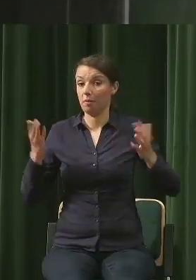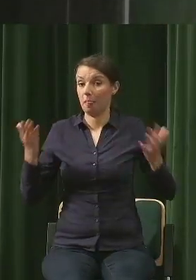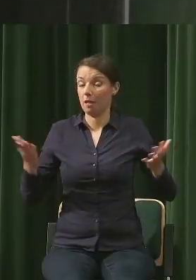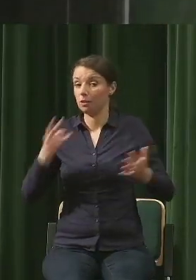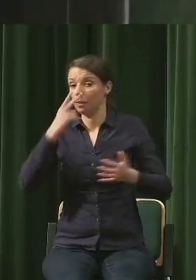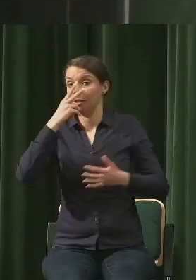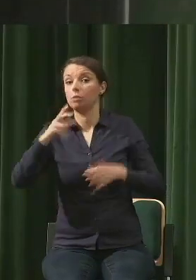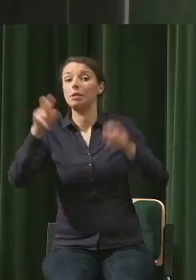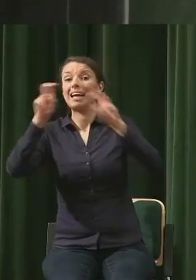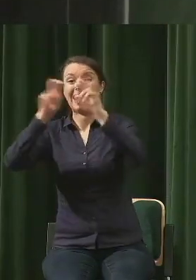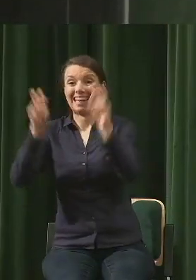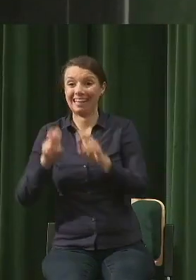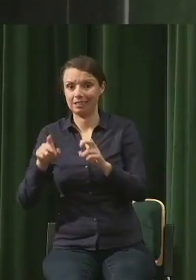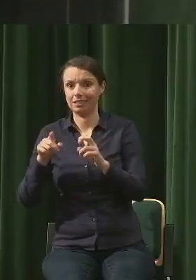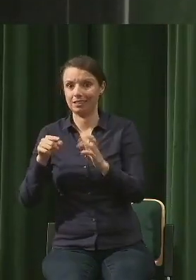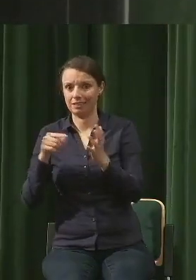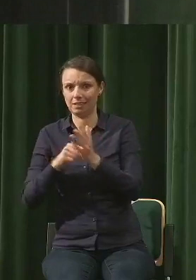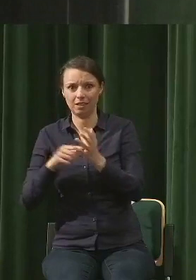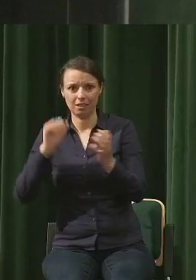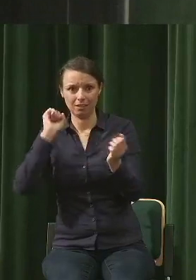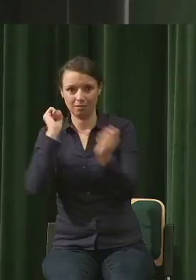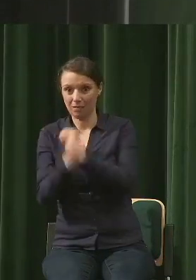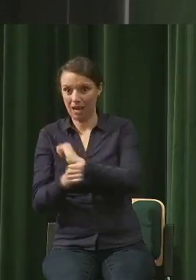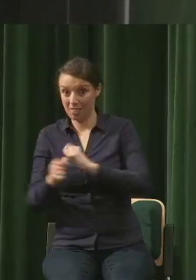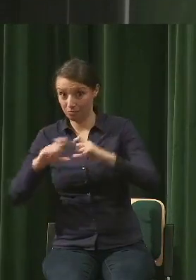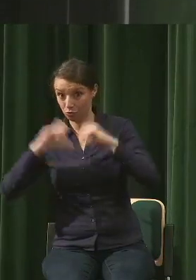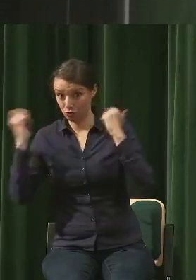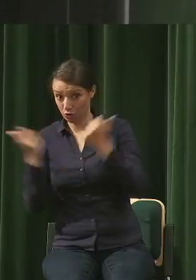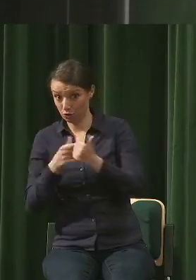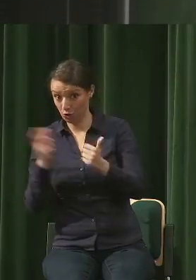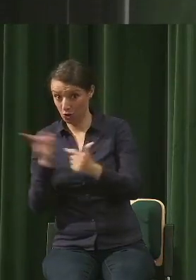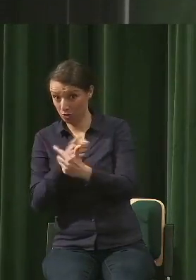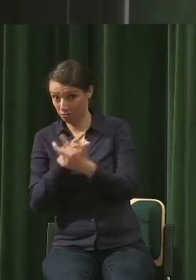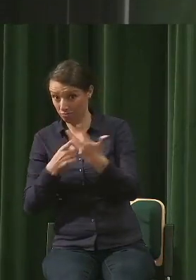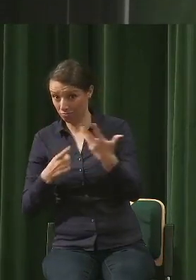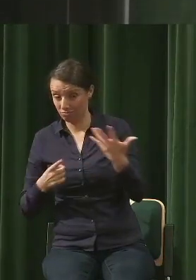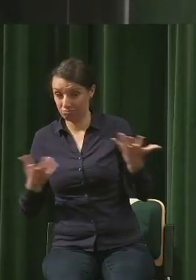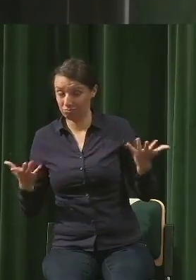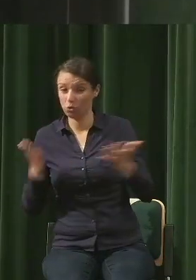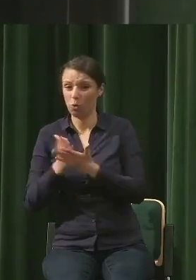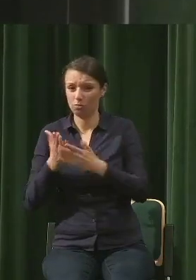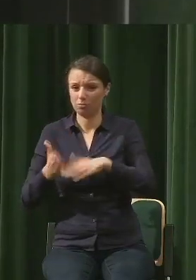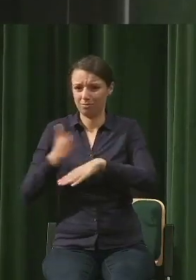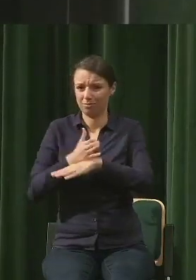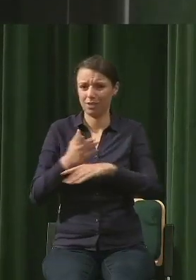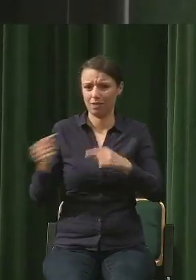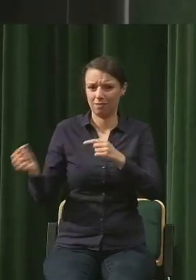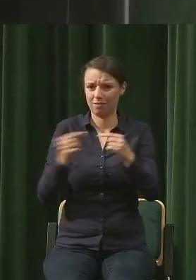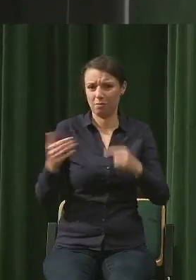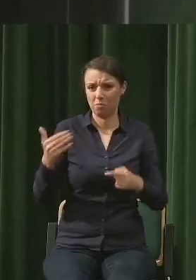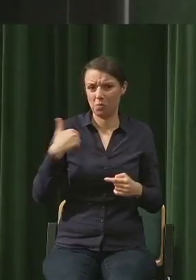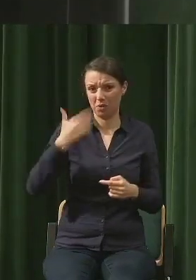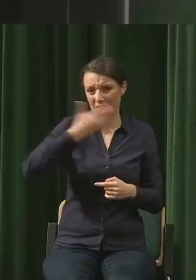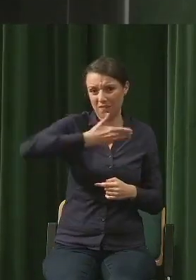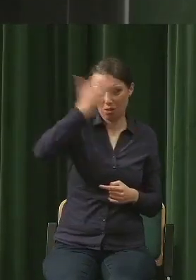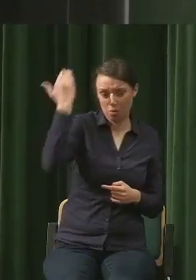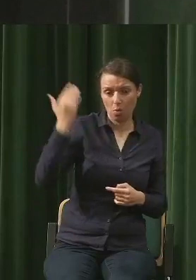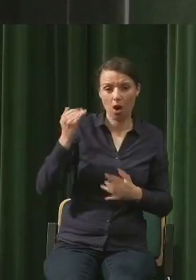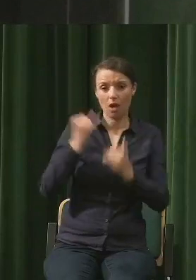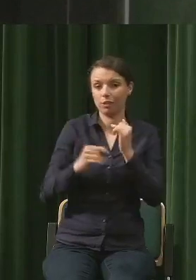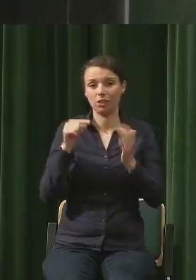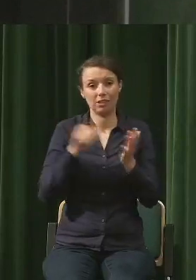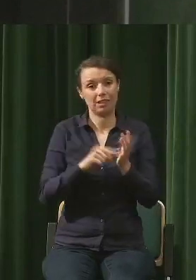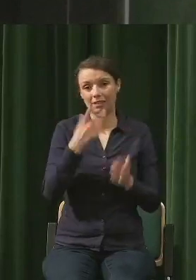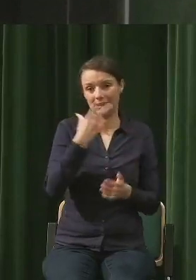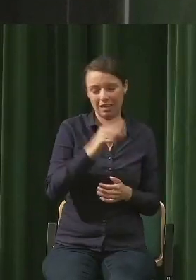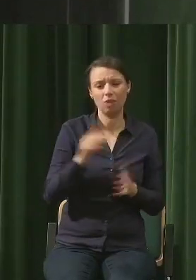wszystko, to mieliśmy już poprzednią dyskusję, to nie wiadomo do końca, natomiast myślę, że jak nie ten kryzys, to następny będzie po prostu zmieniać, bo